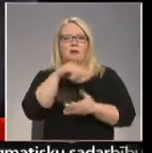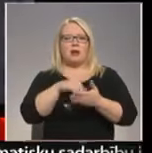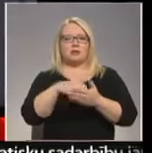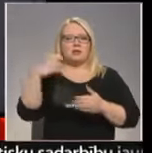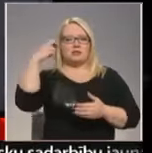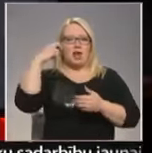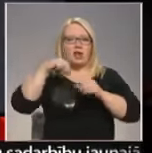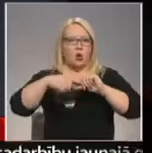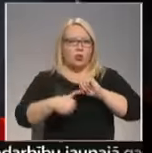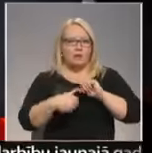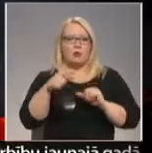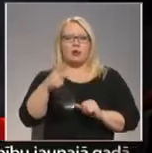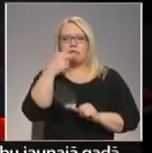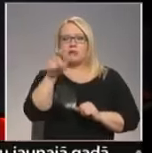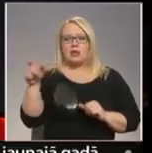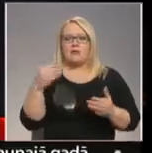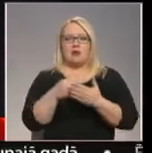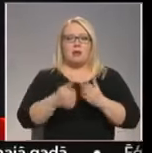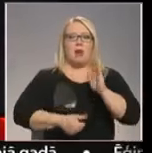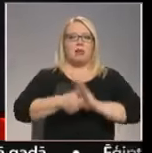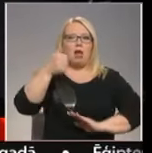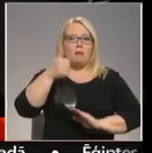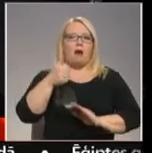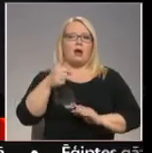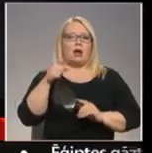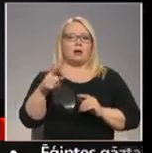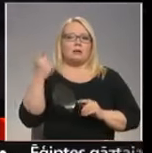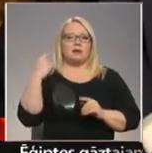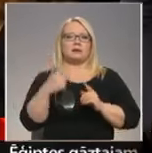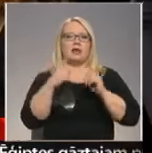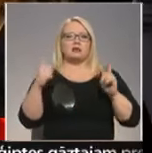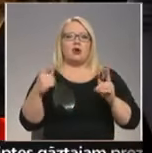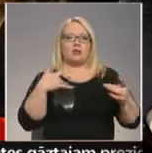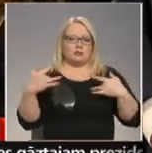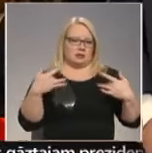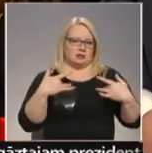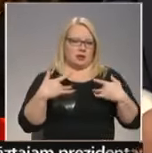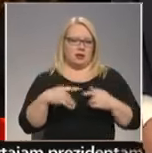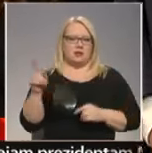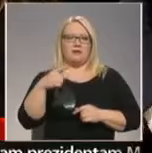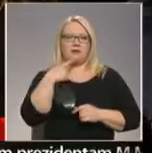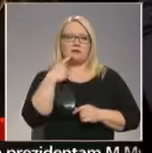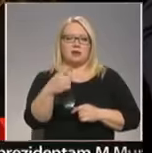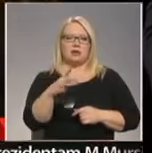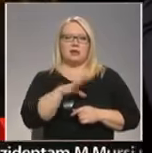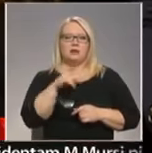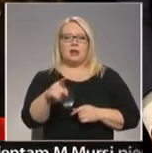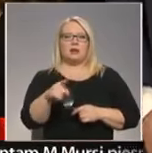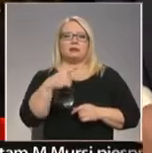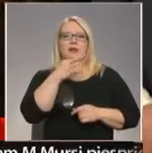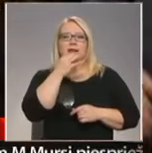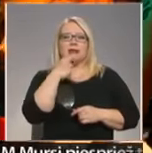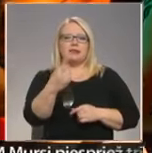iespējama. Skatītāja vērtējumā atzīt par labāko aizvzītās sezonas izrādi. Tas arī bija tāds izteikts grupus starpus,